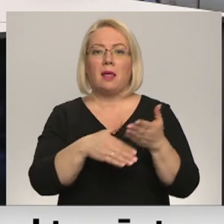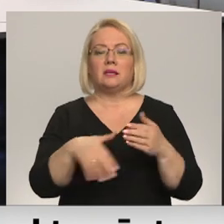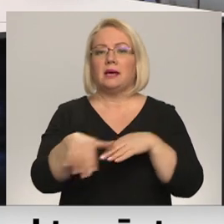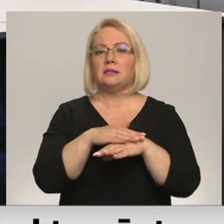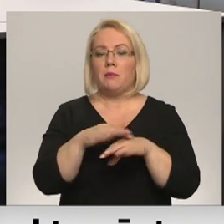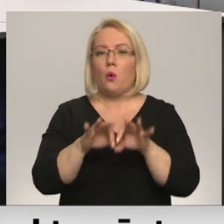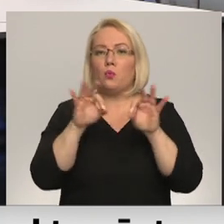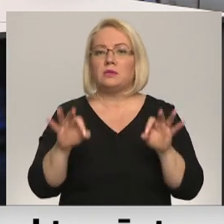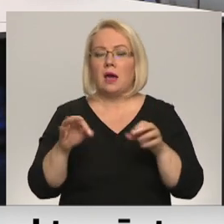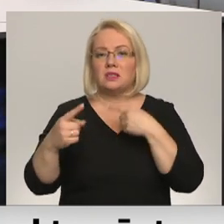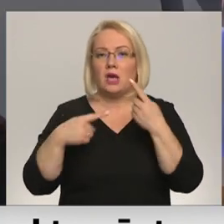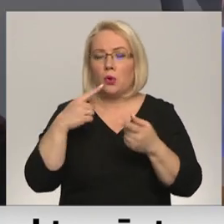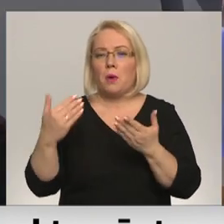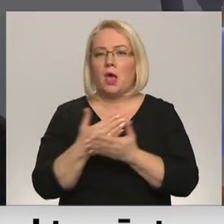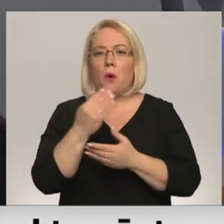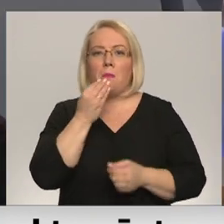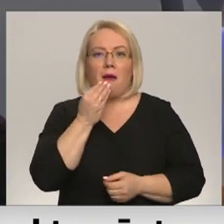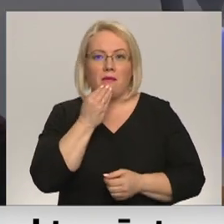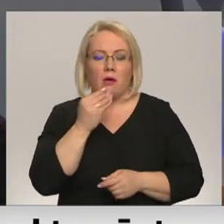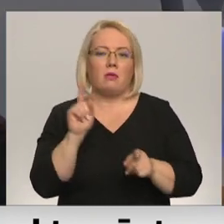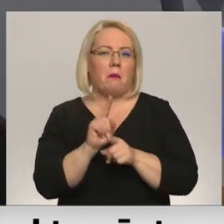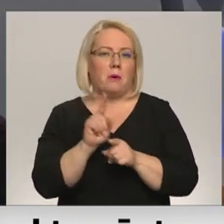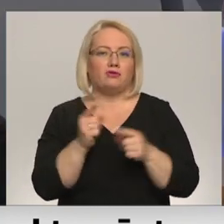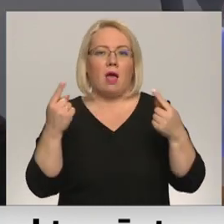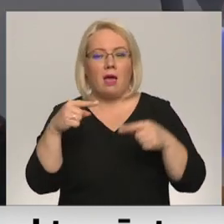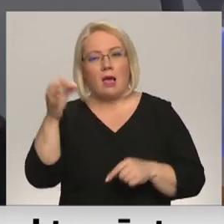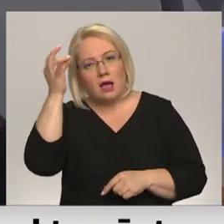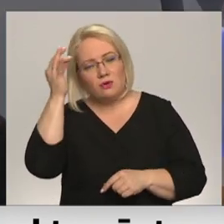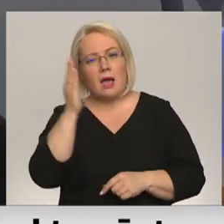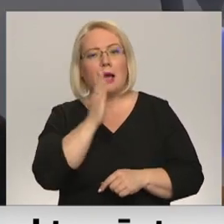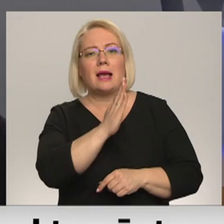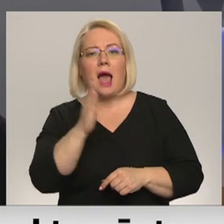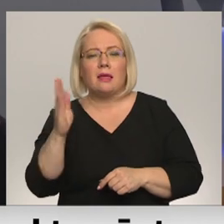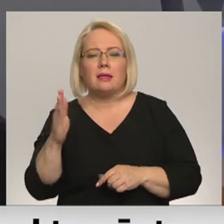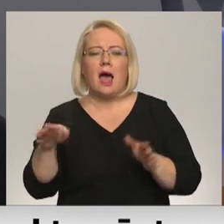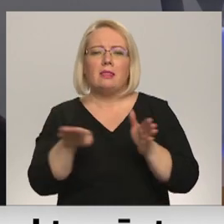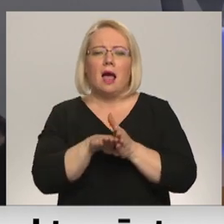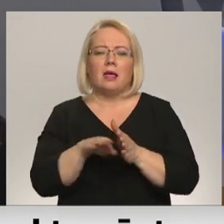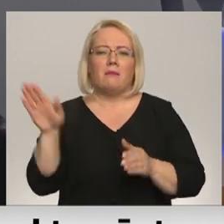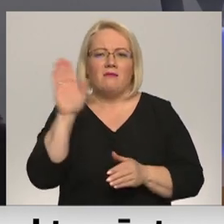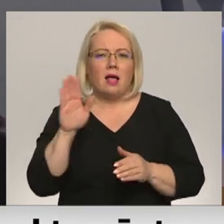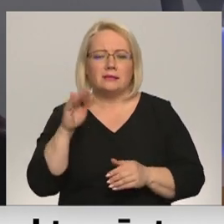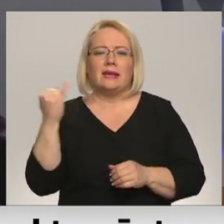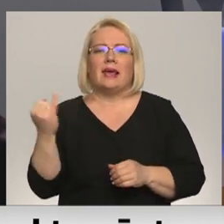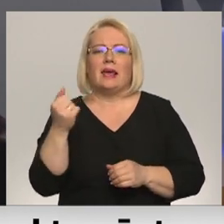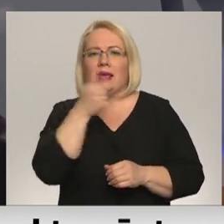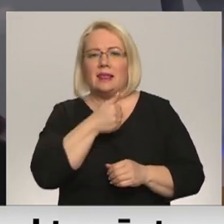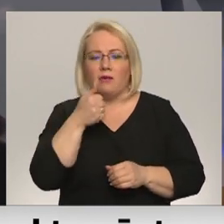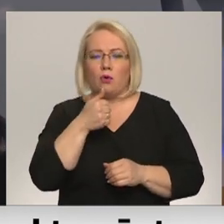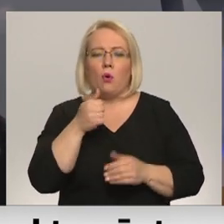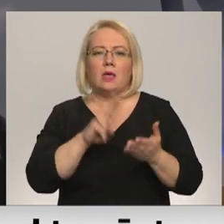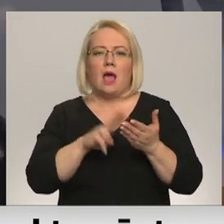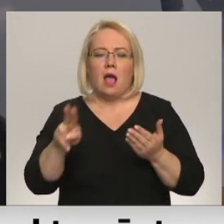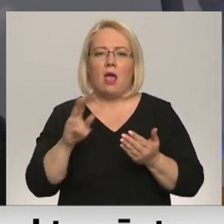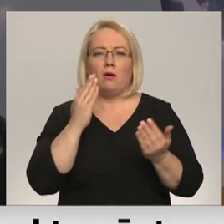uzsākt sarunu par jauno pārtiku. Taipa šā laikā atceroties, ka katra dalība valsts ir individuāla un mums jāļauj viņam lemt